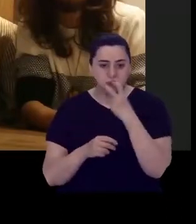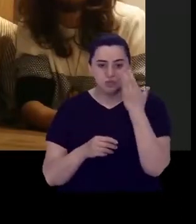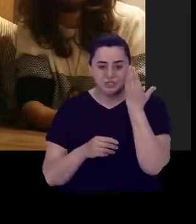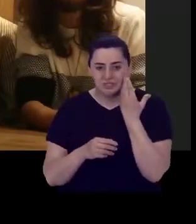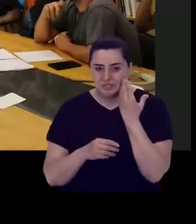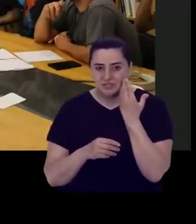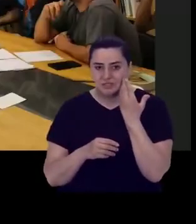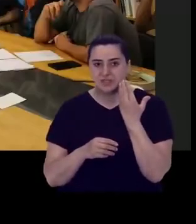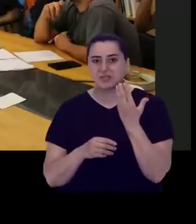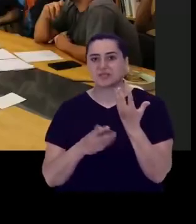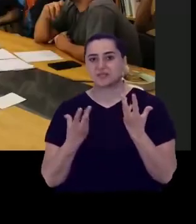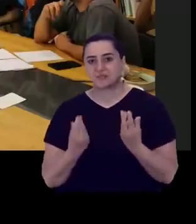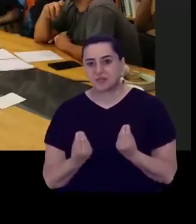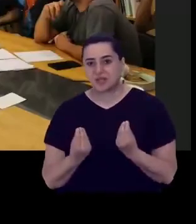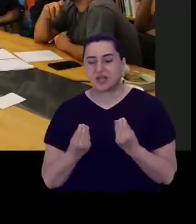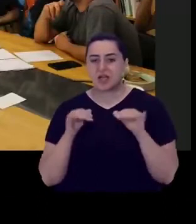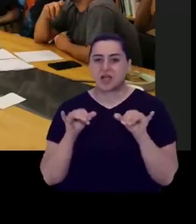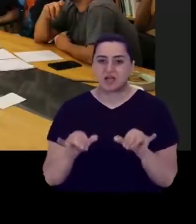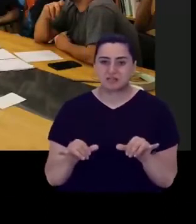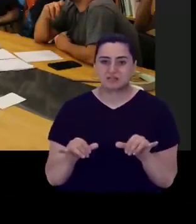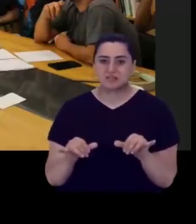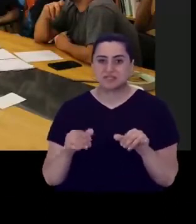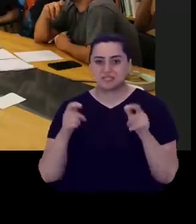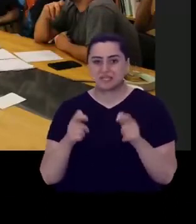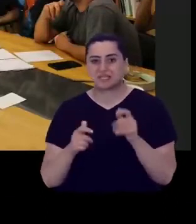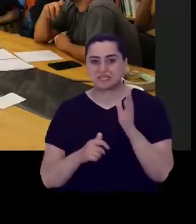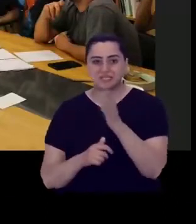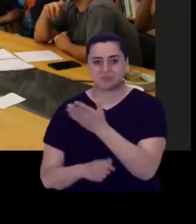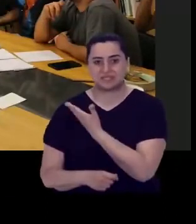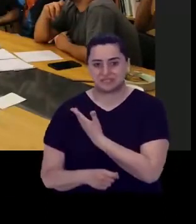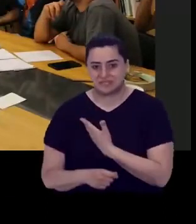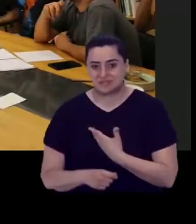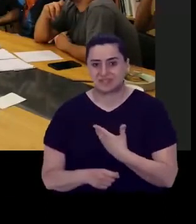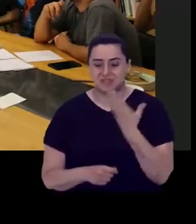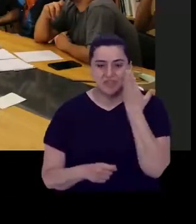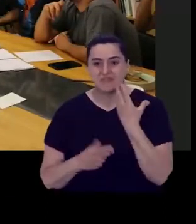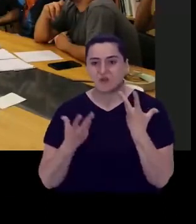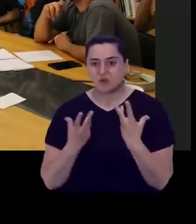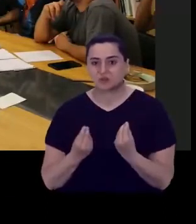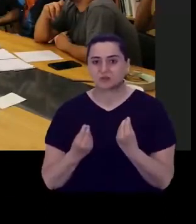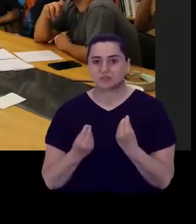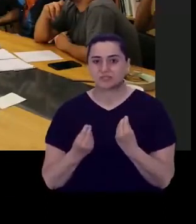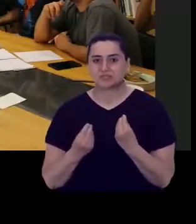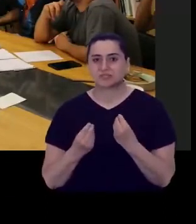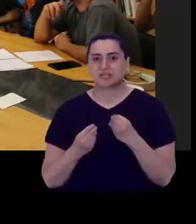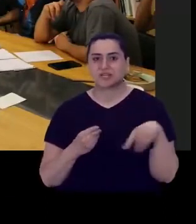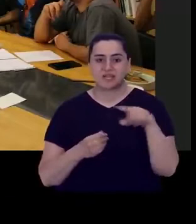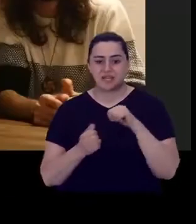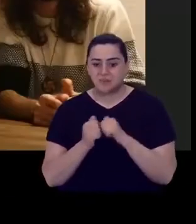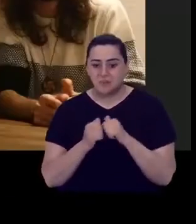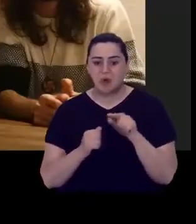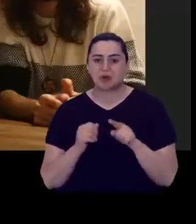dinlemekten hostlandığımız, aynı yerlere gitmekten hostlandığımız için arkadaş